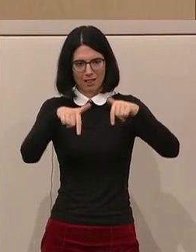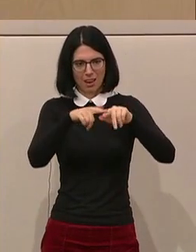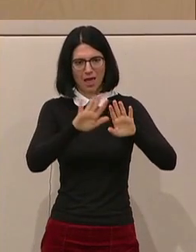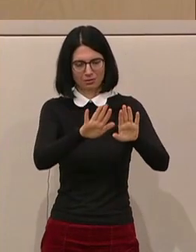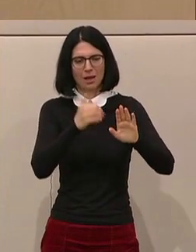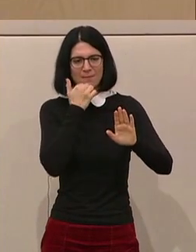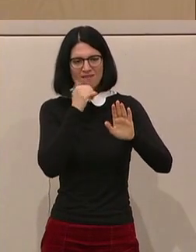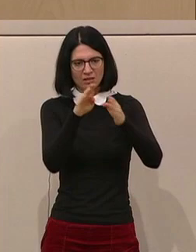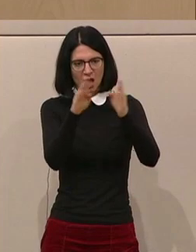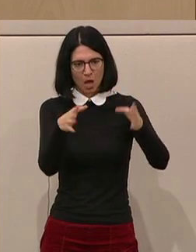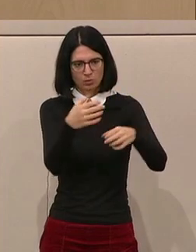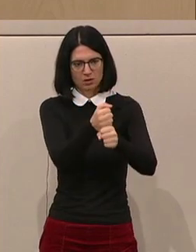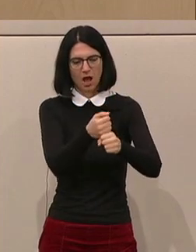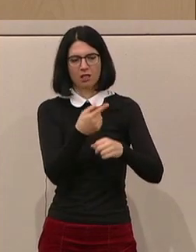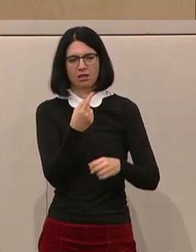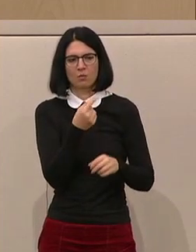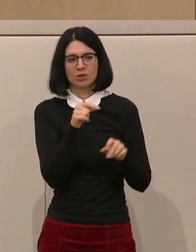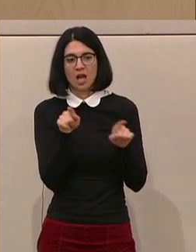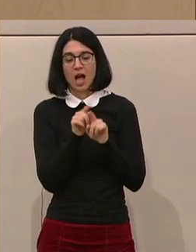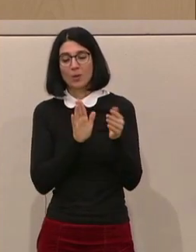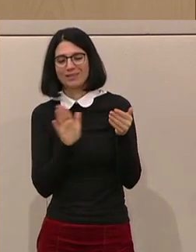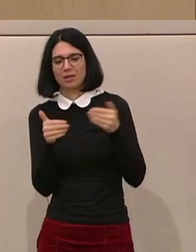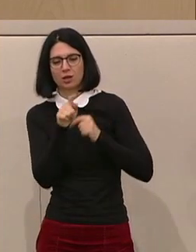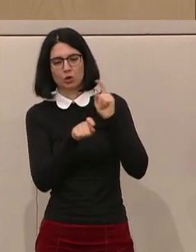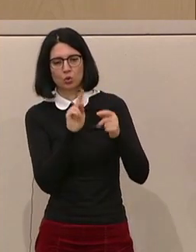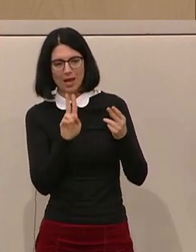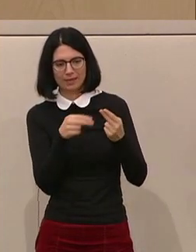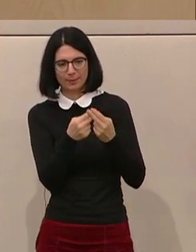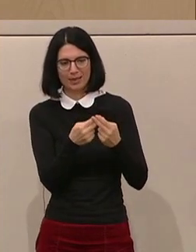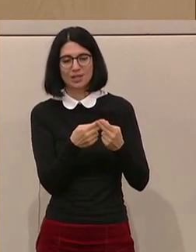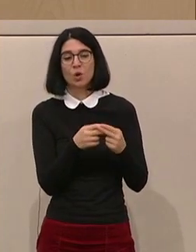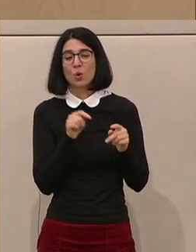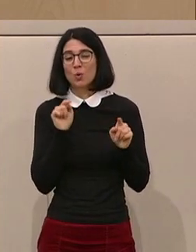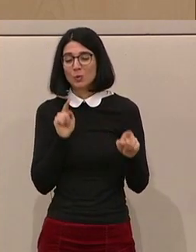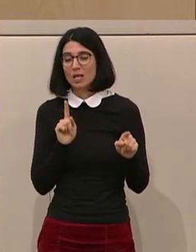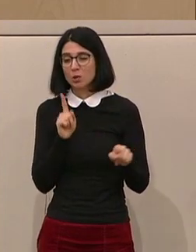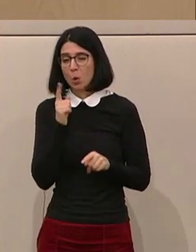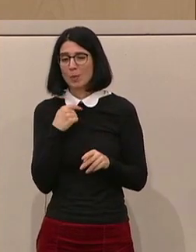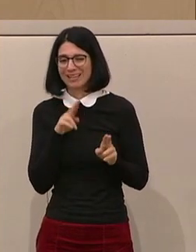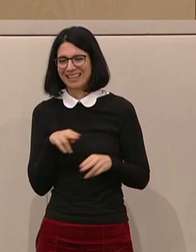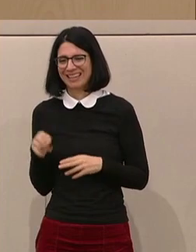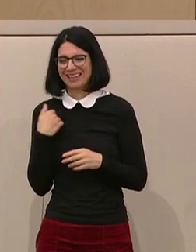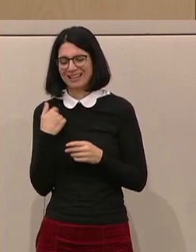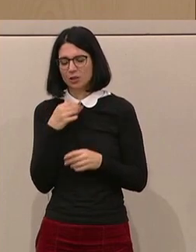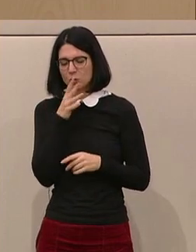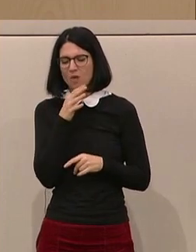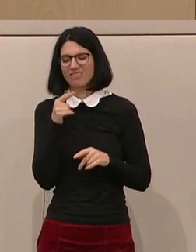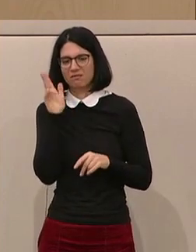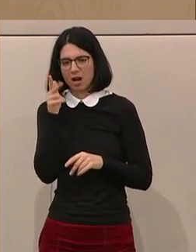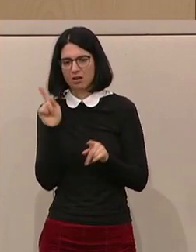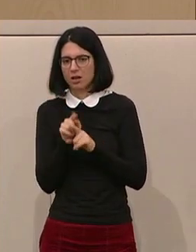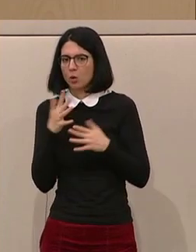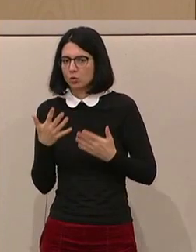Haushalte einschließlich indirekter Steuer anpassen. Und das hat der EuGH im Fall Pina genauso auch